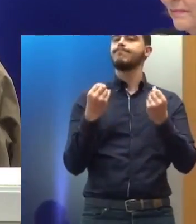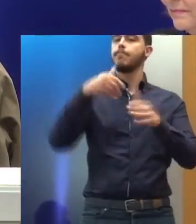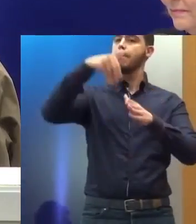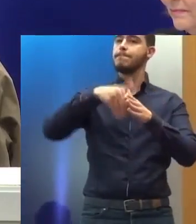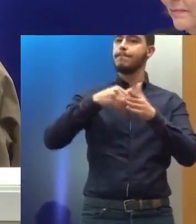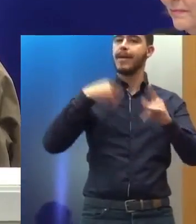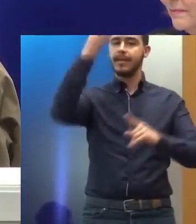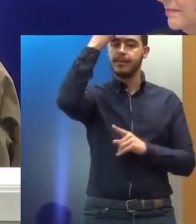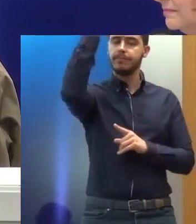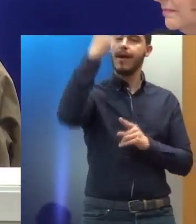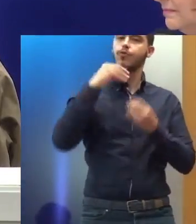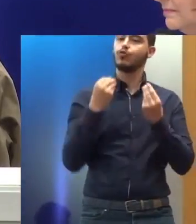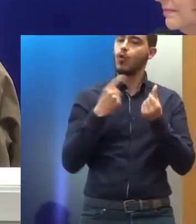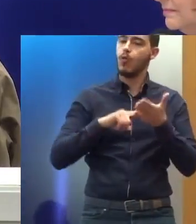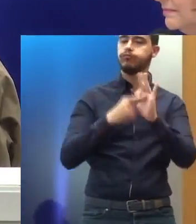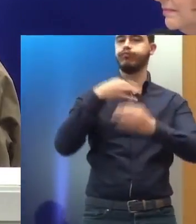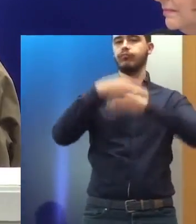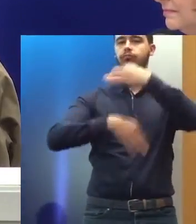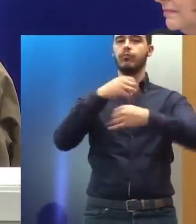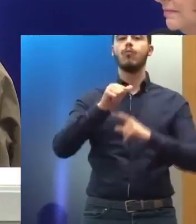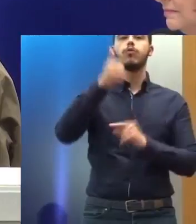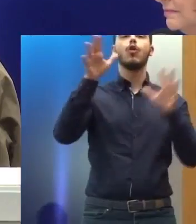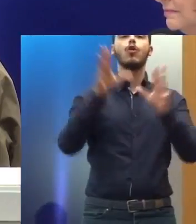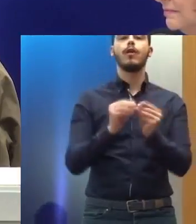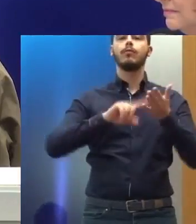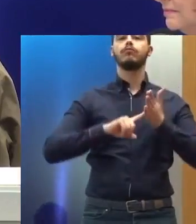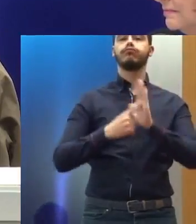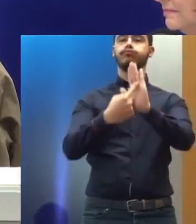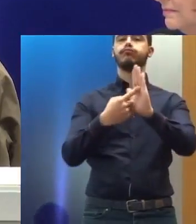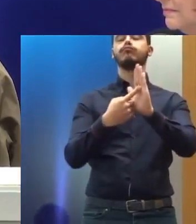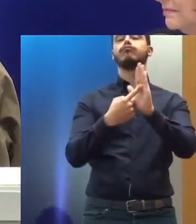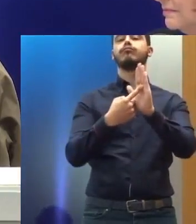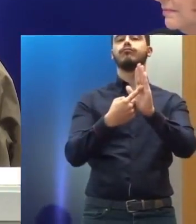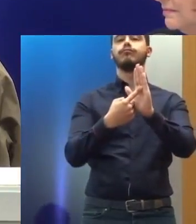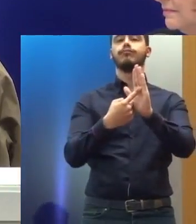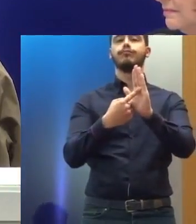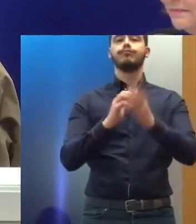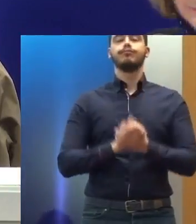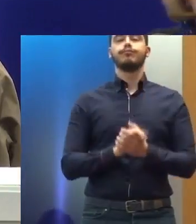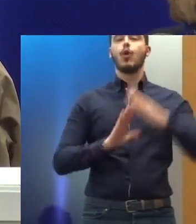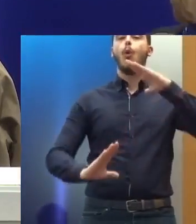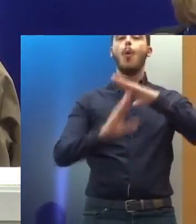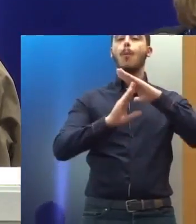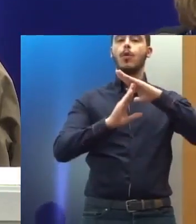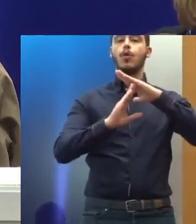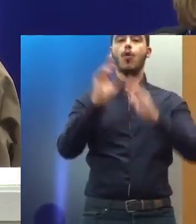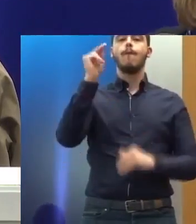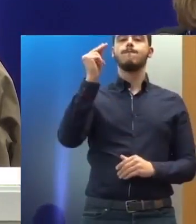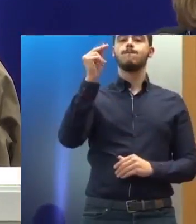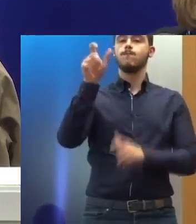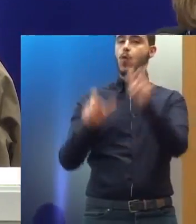Πρώτον, έχουμε την παρουσία πρώτης της Βουλής υπουργών,